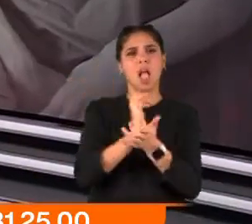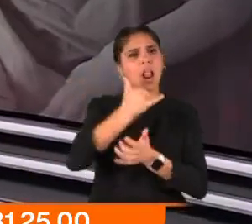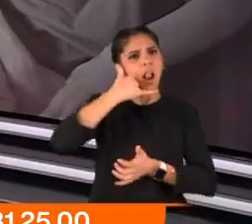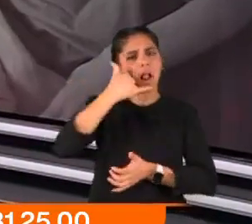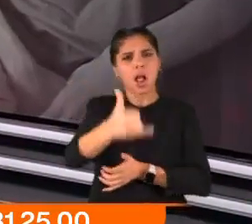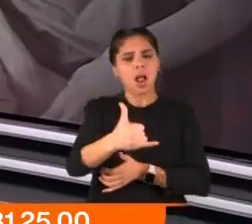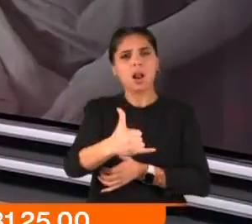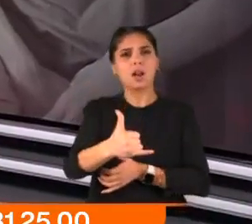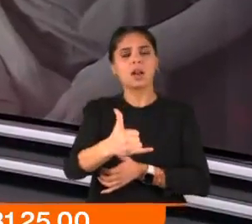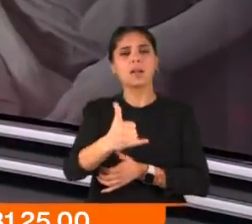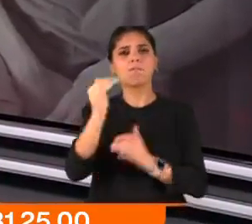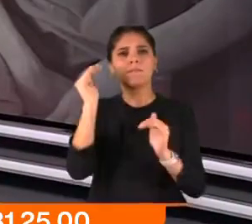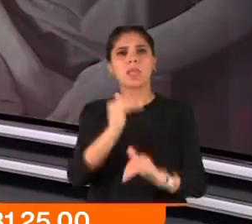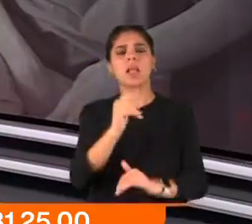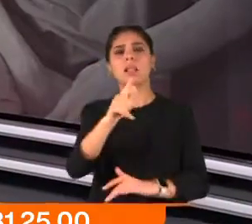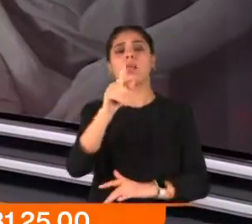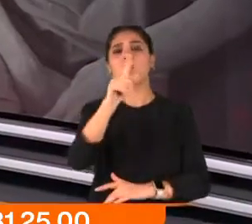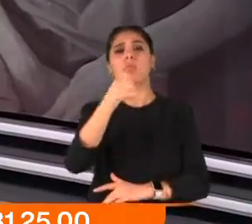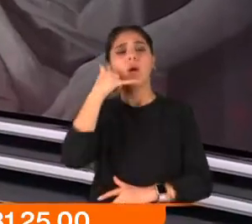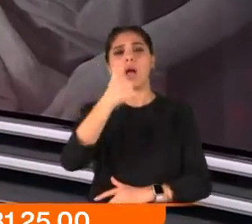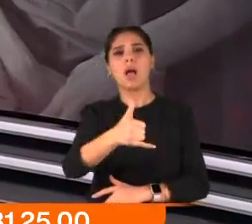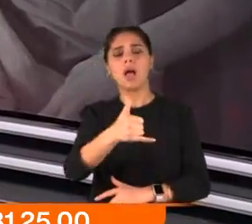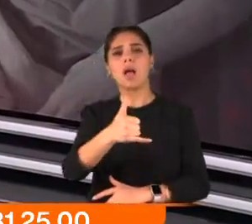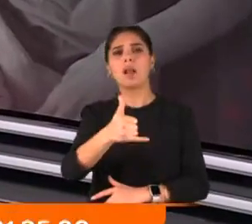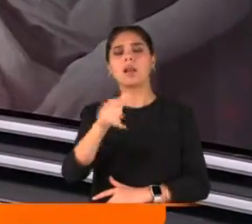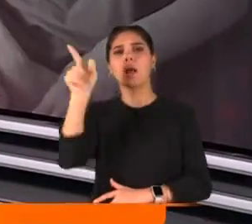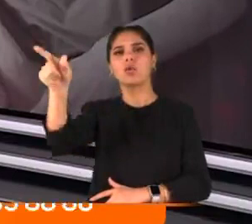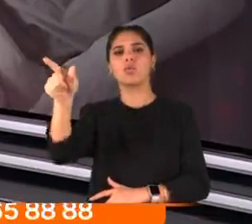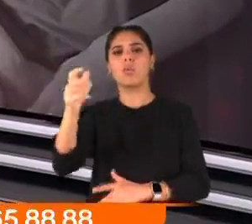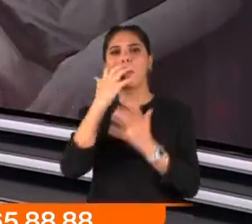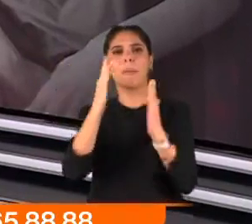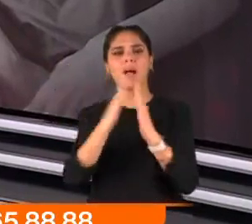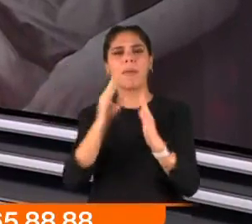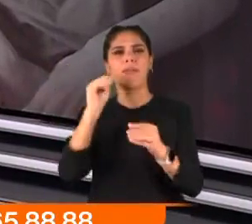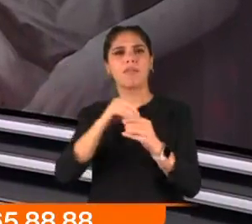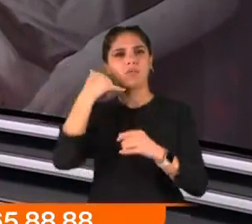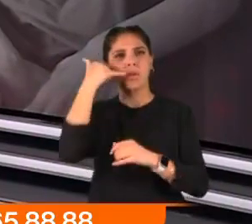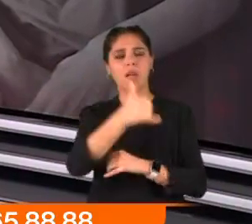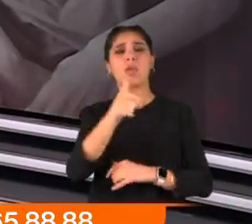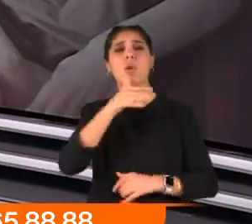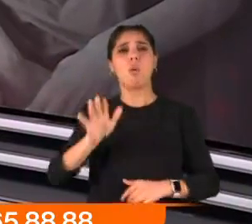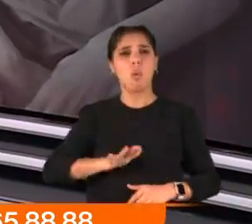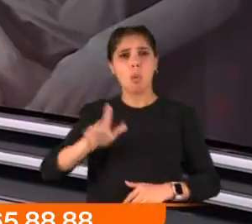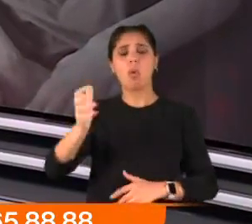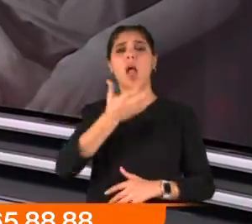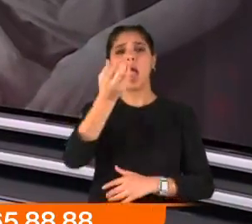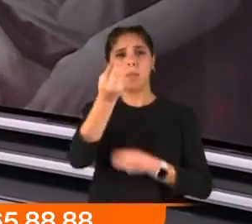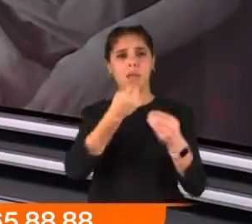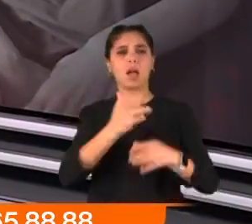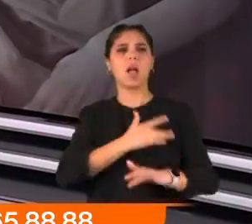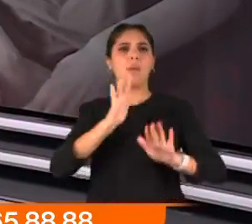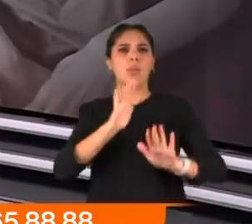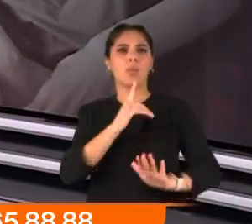telefon. Ve telefonun diğer ucundaki ses yetkililerden birine aitti. Oğlunuzun elma yerken kalbi durdu, diyordu.